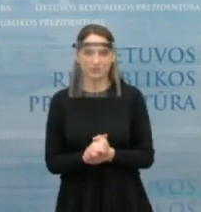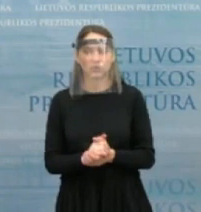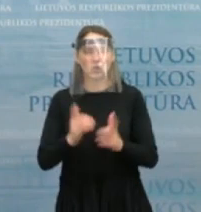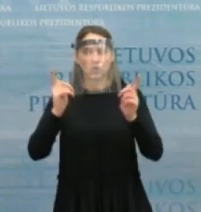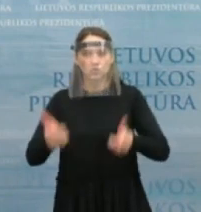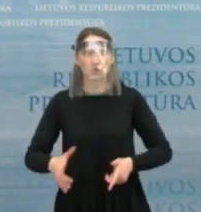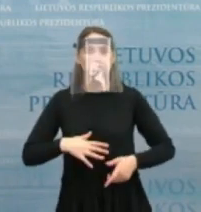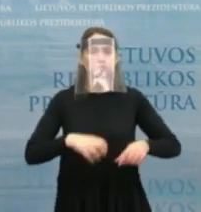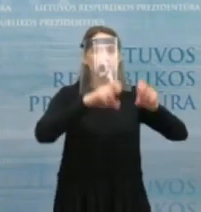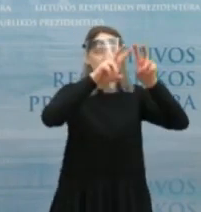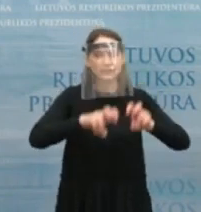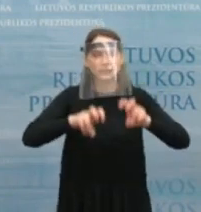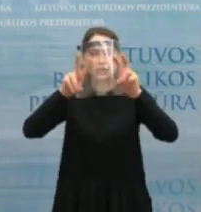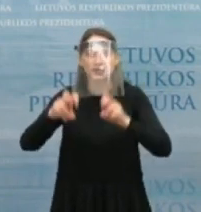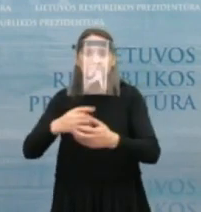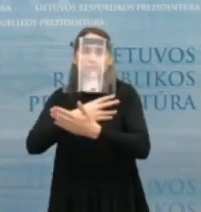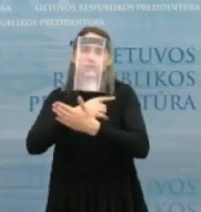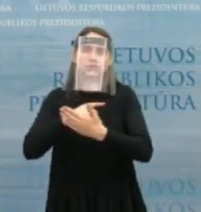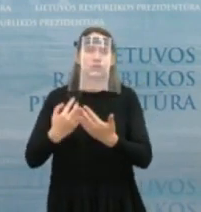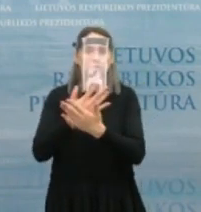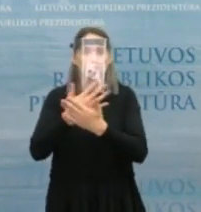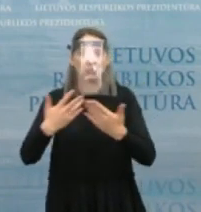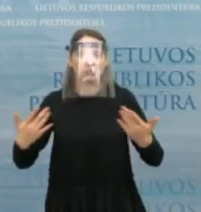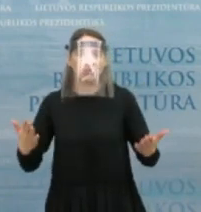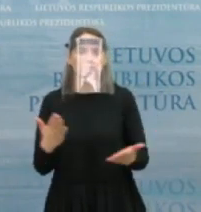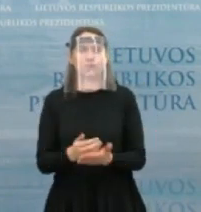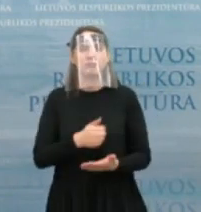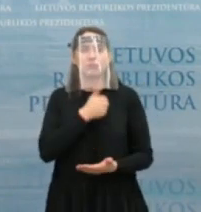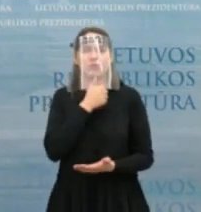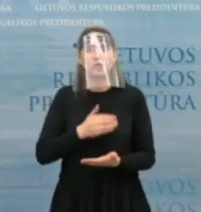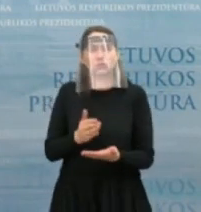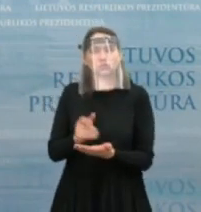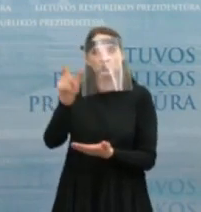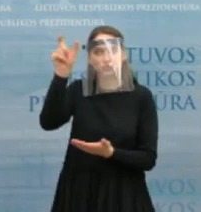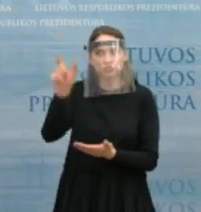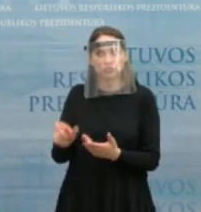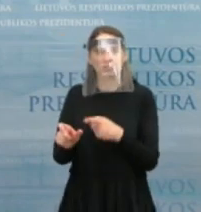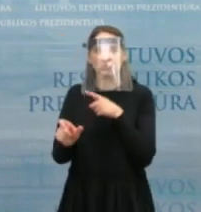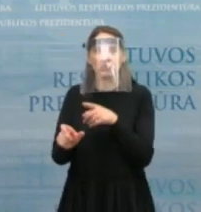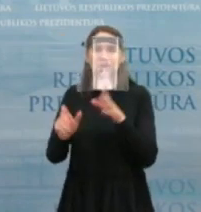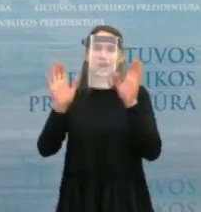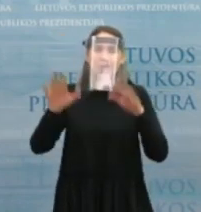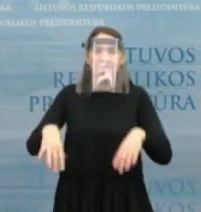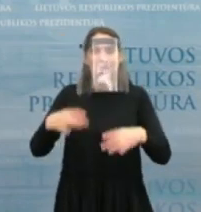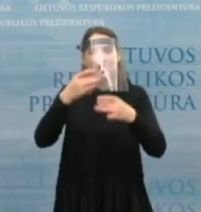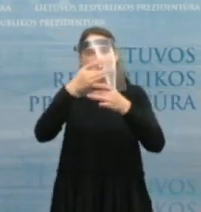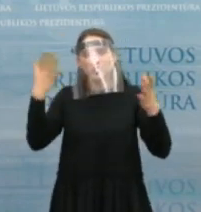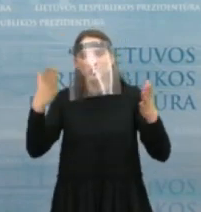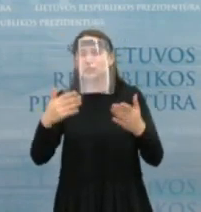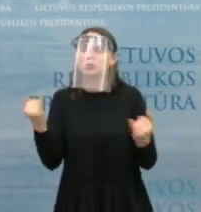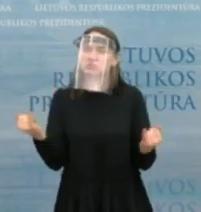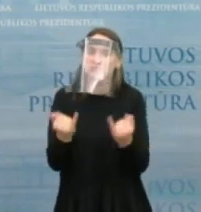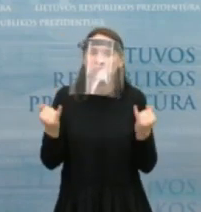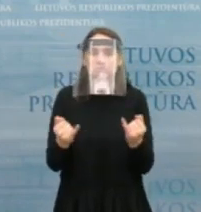tyrimų, įvairių nuomonių, ypač tų žmonių, kurie, tarkim, nelinkia dalyvauti kultūrą ir kai jų klausi